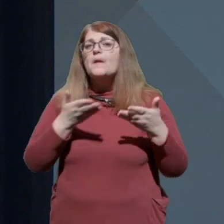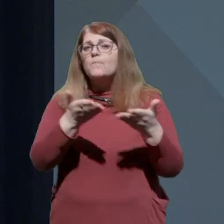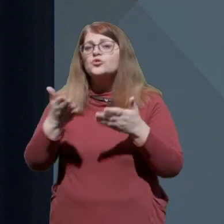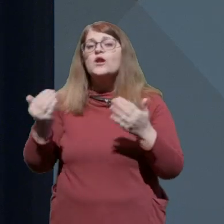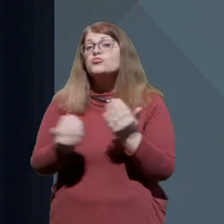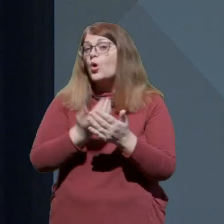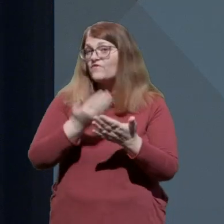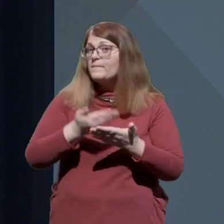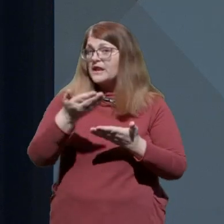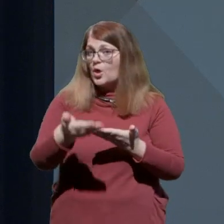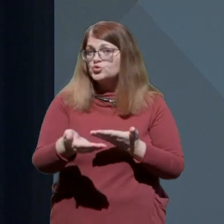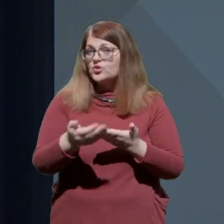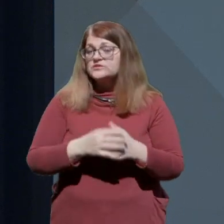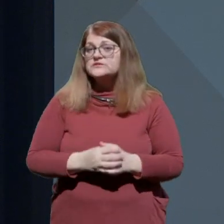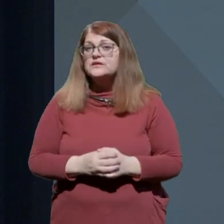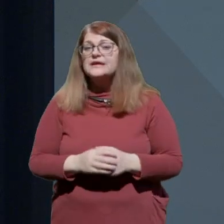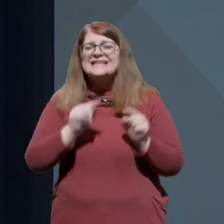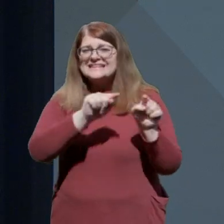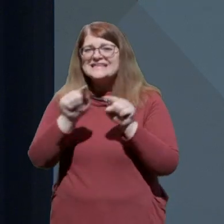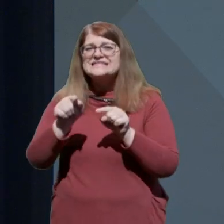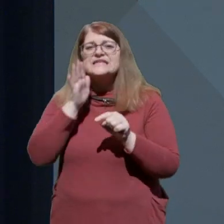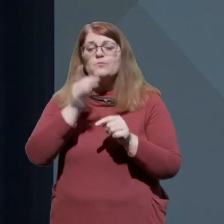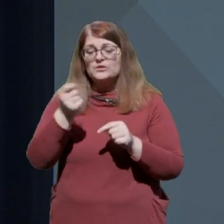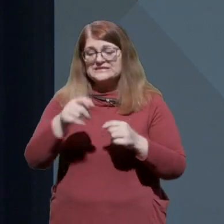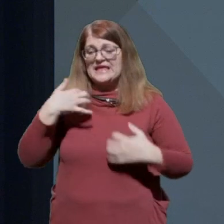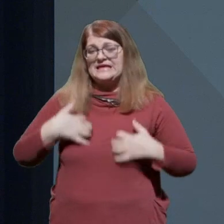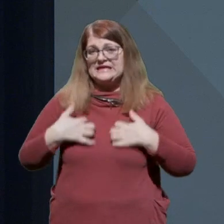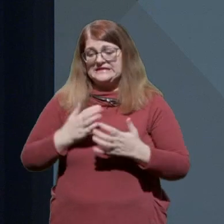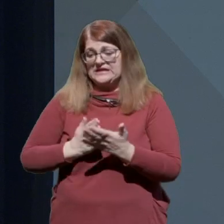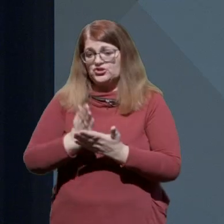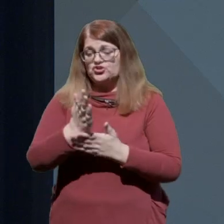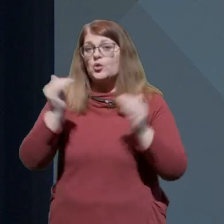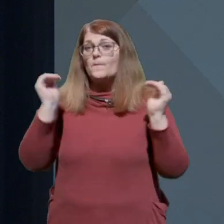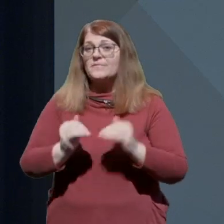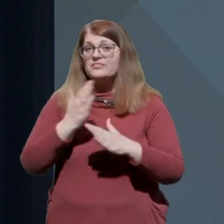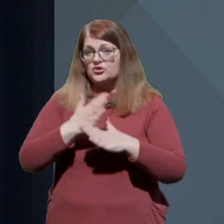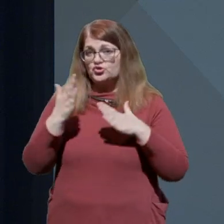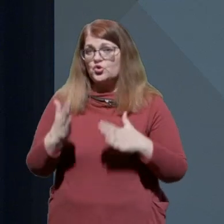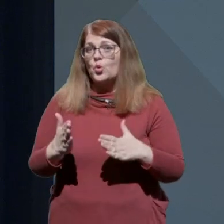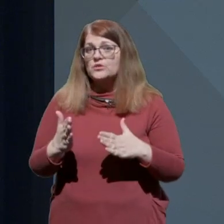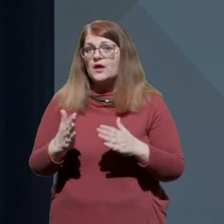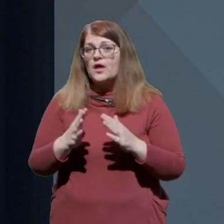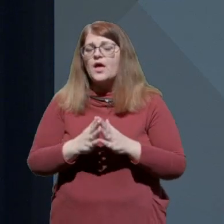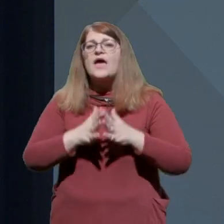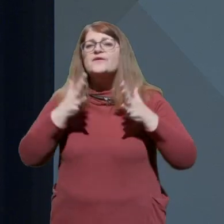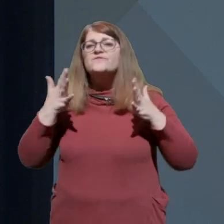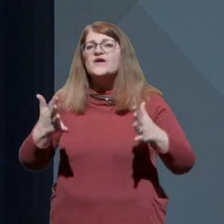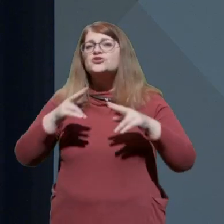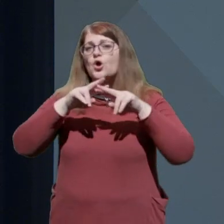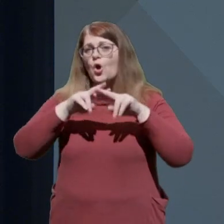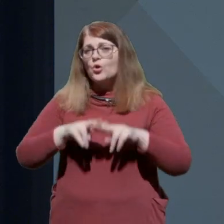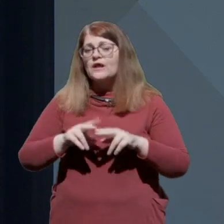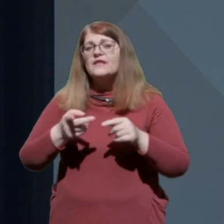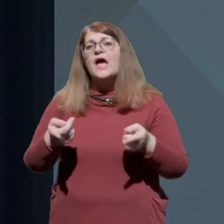priložnosti. Tisti, ki bo iz te krize išel z manj škode, z več ohranjenimi ali